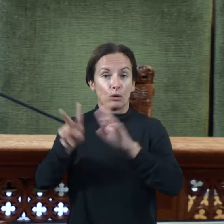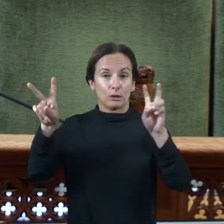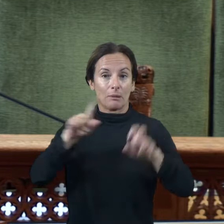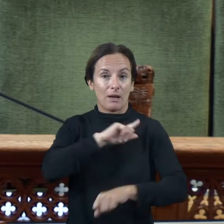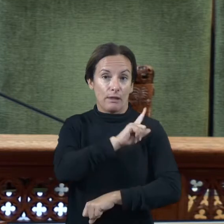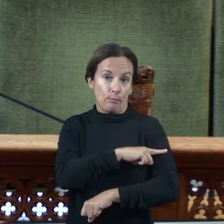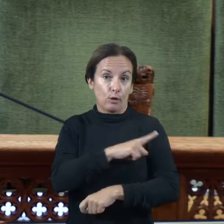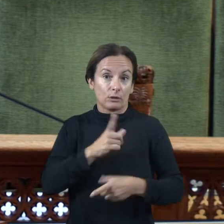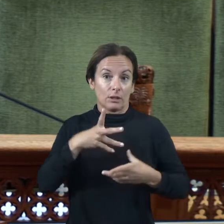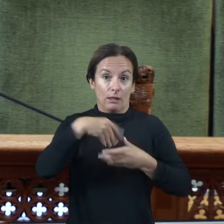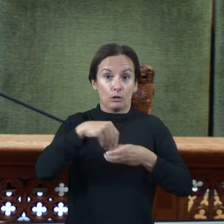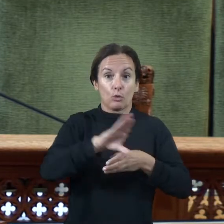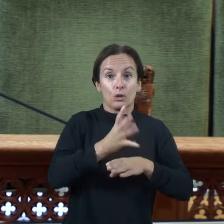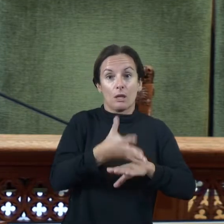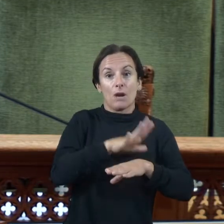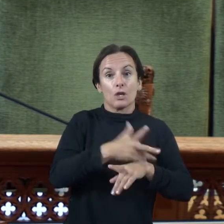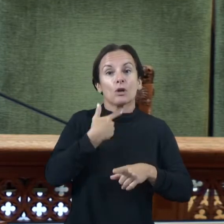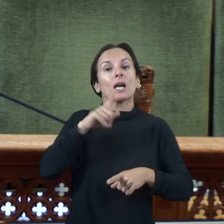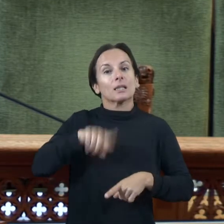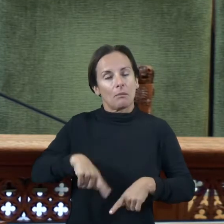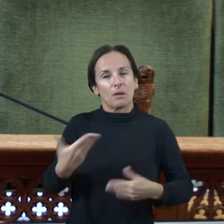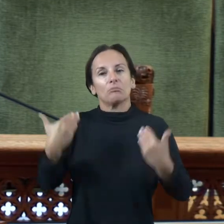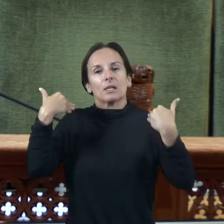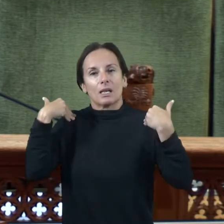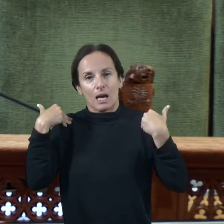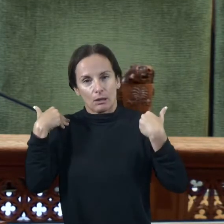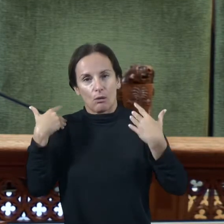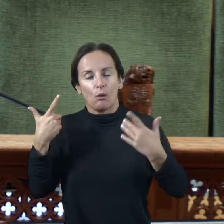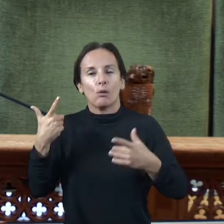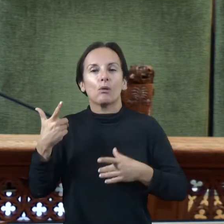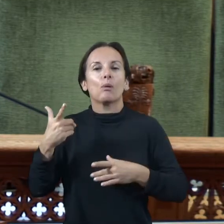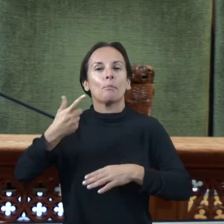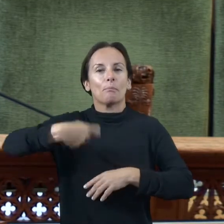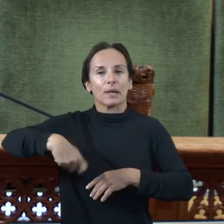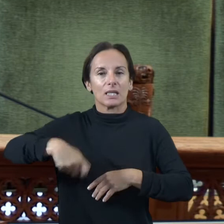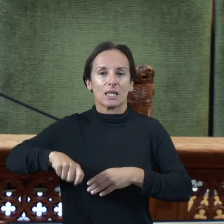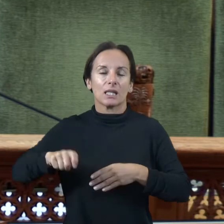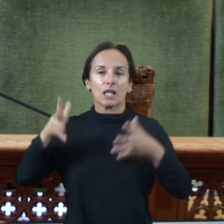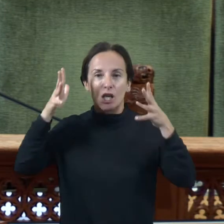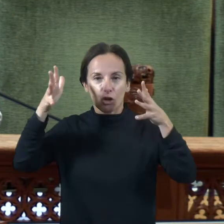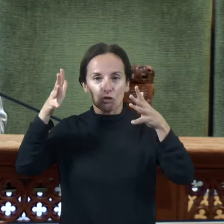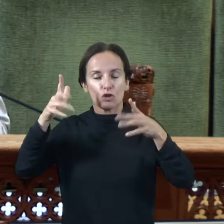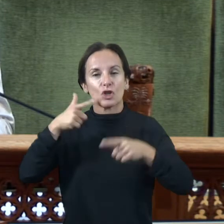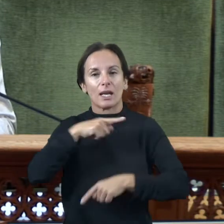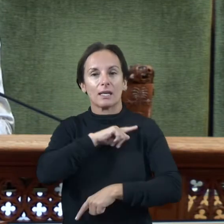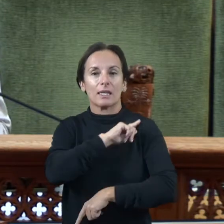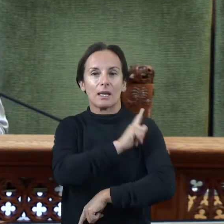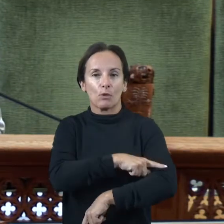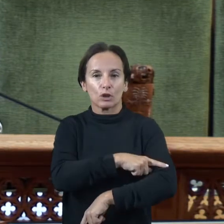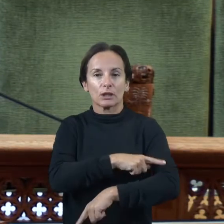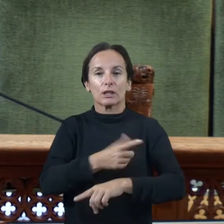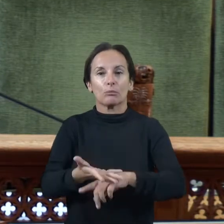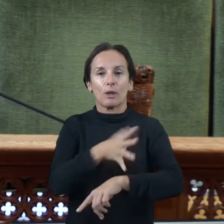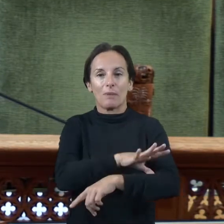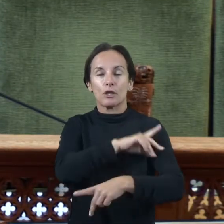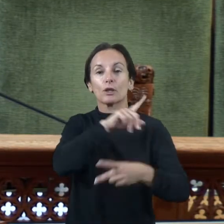el consell de Mallorca lògicament representa el consell esportiu de Mallorca dirigeix els plens del consell esportiu de Mallorca informa